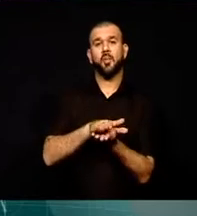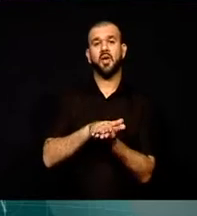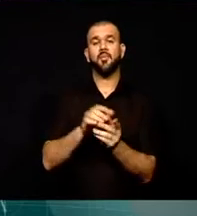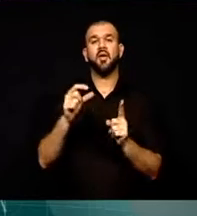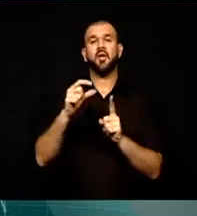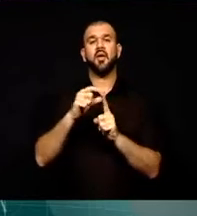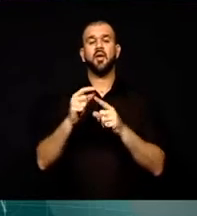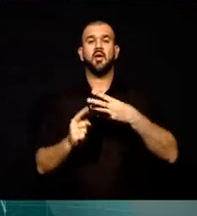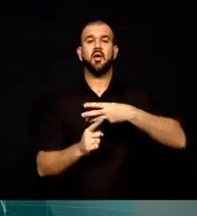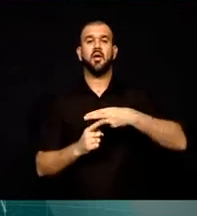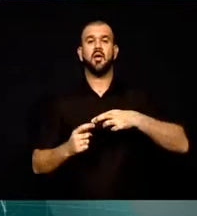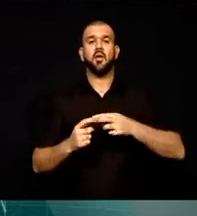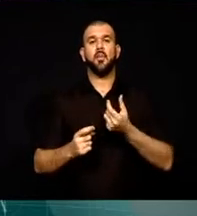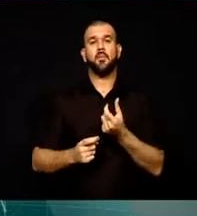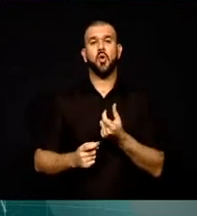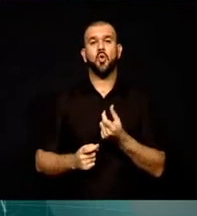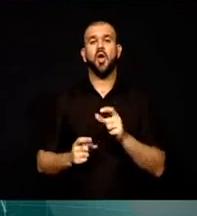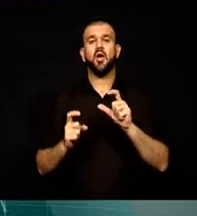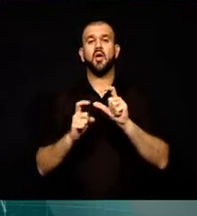kitabına girmeyi başardı.